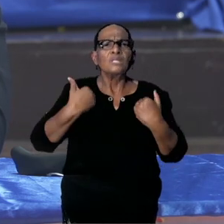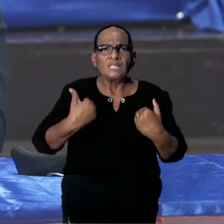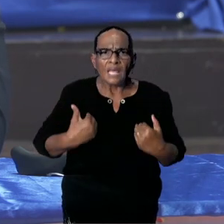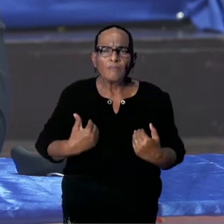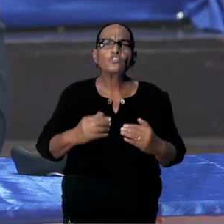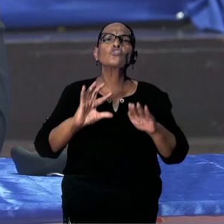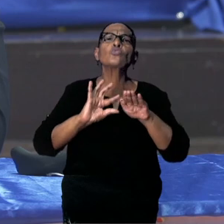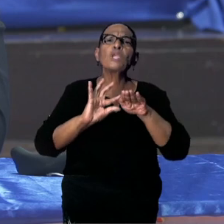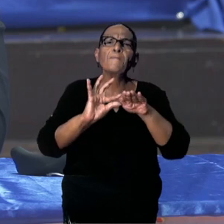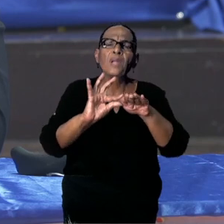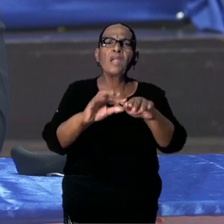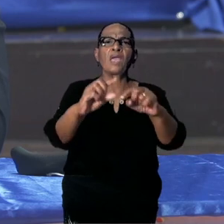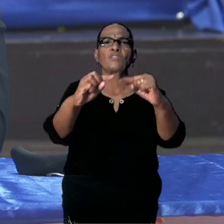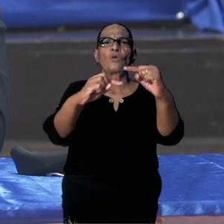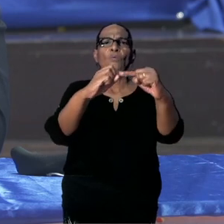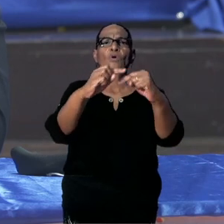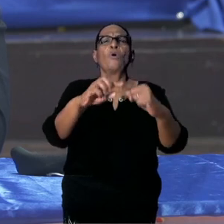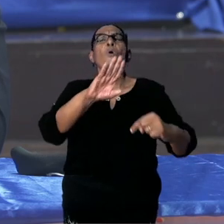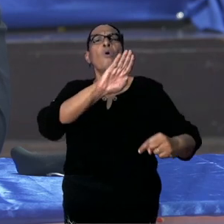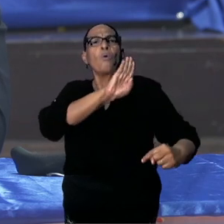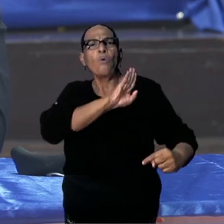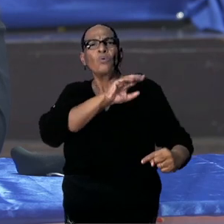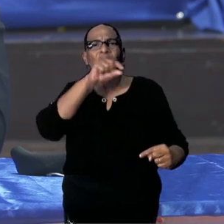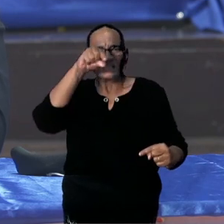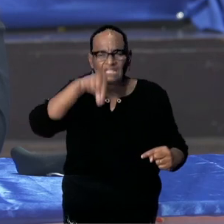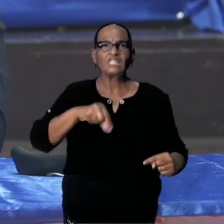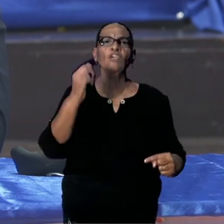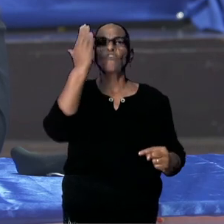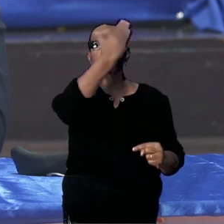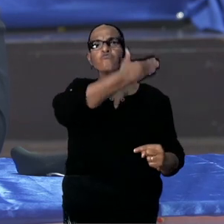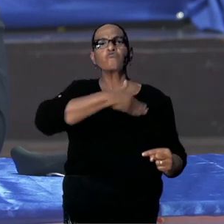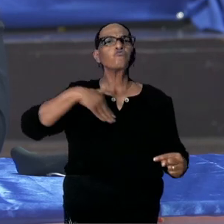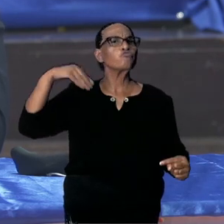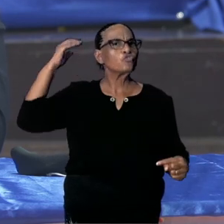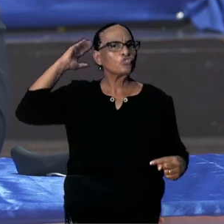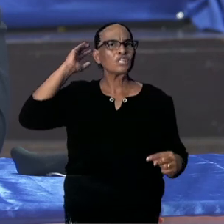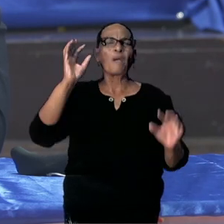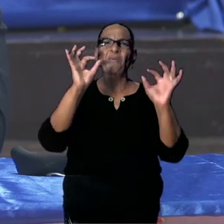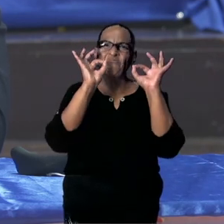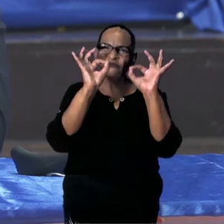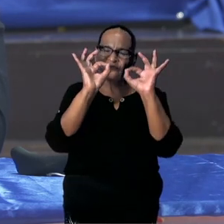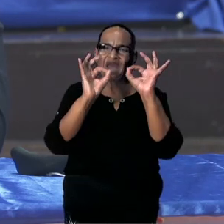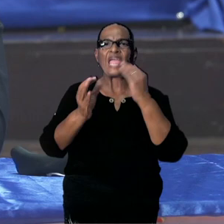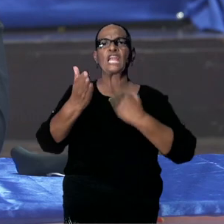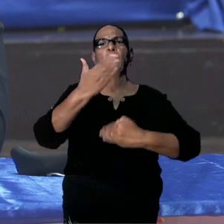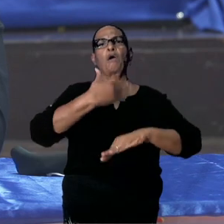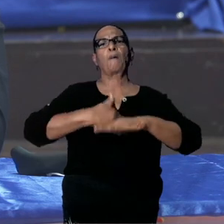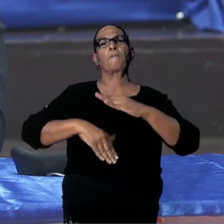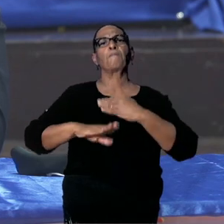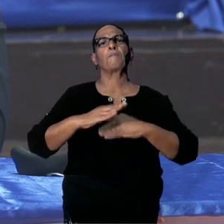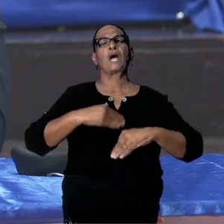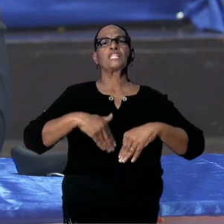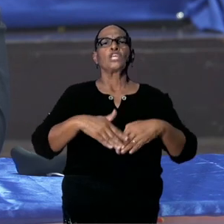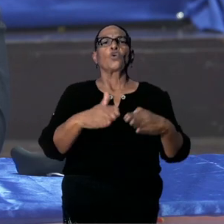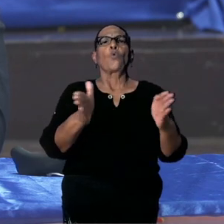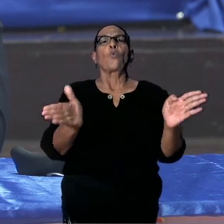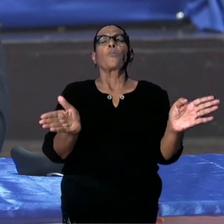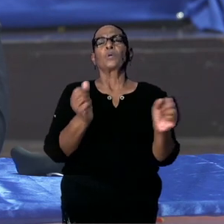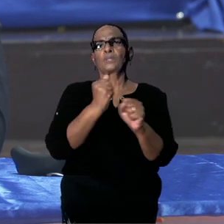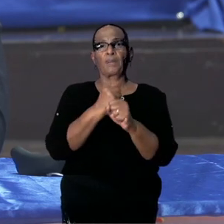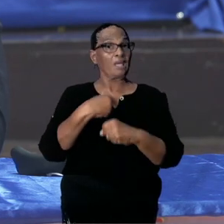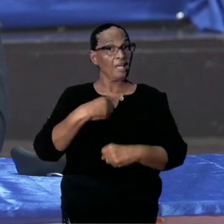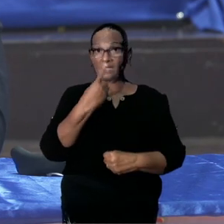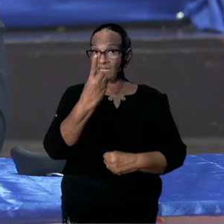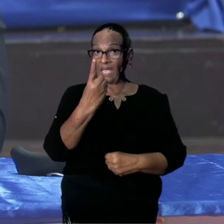beleid ontwikkelen. Om ook dit voor de Surinamer op een veilige wijze toegankelijk te maken. Ik zeg niet dat het niet goed